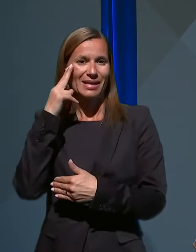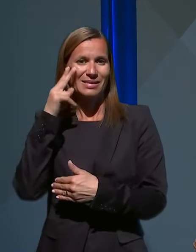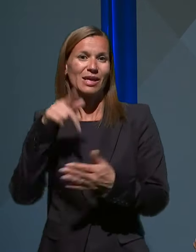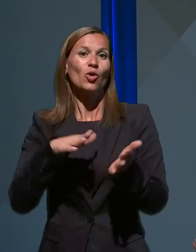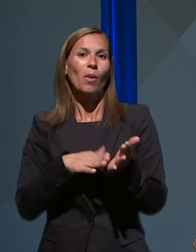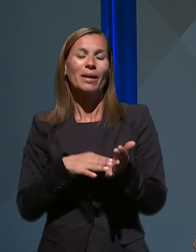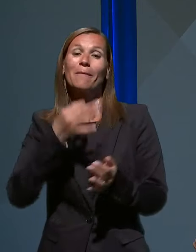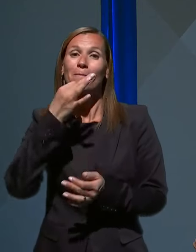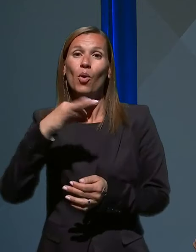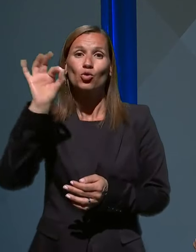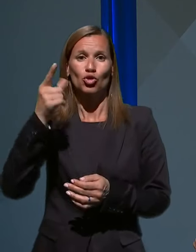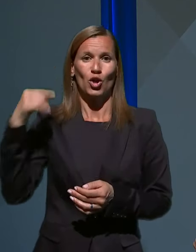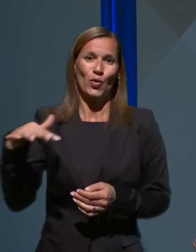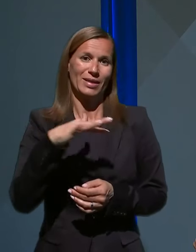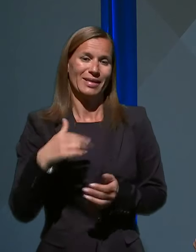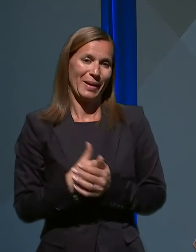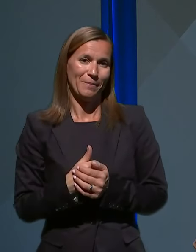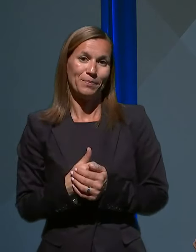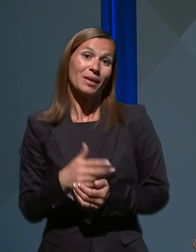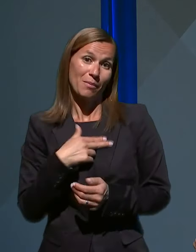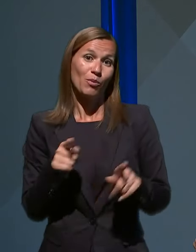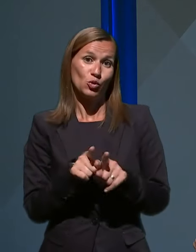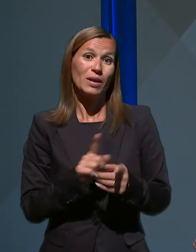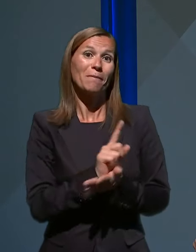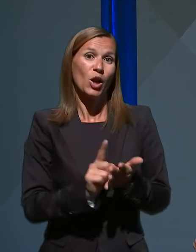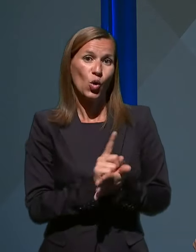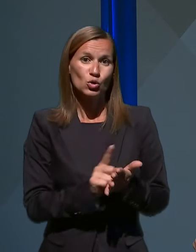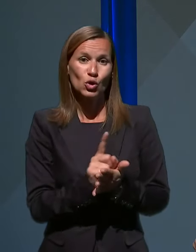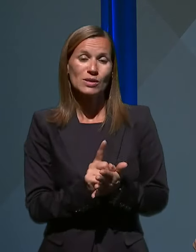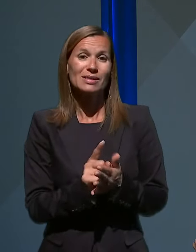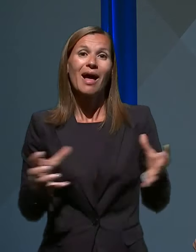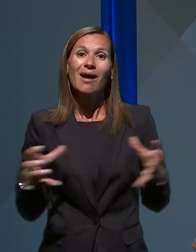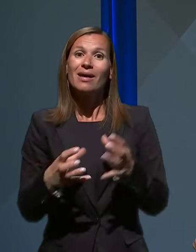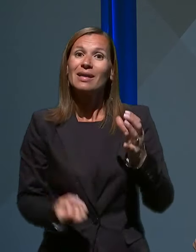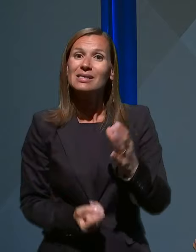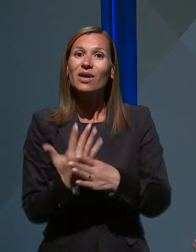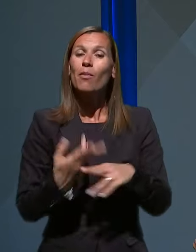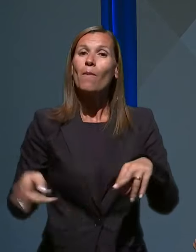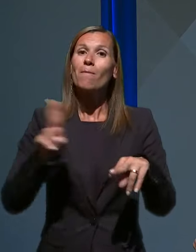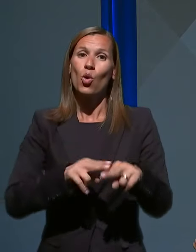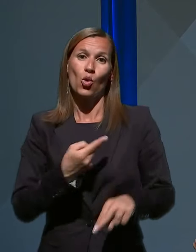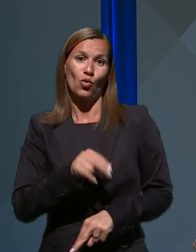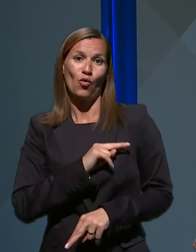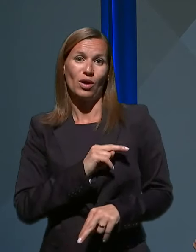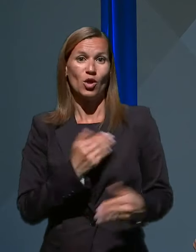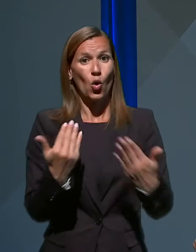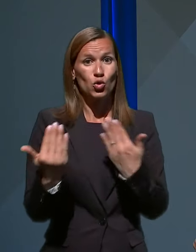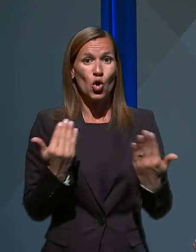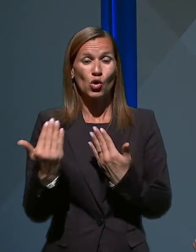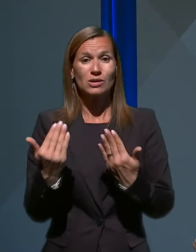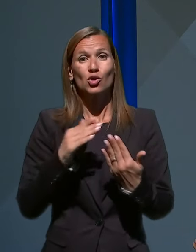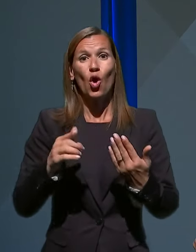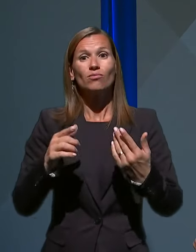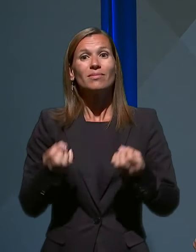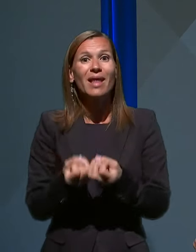ljudje. Imamo tudi priložnost, da razvijamo bolj odgovorno odnost do našega okolja